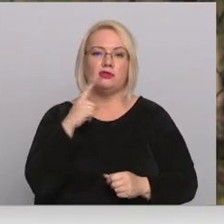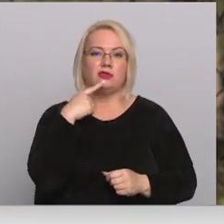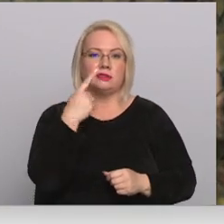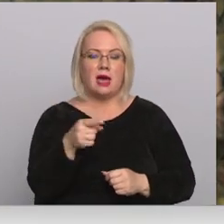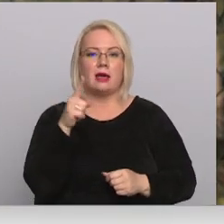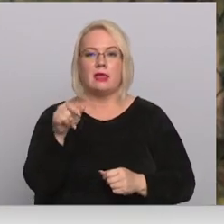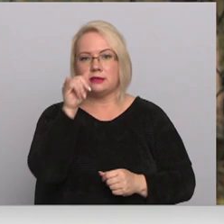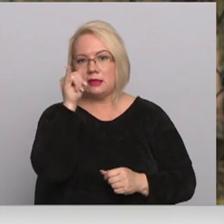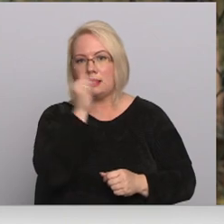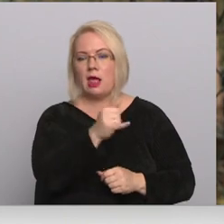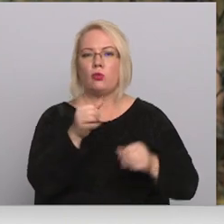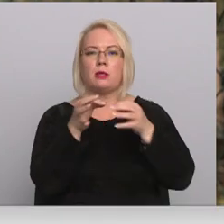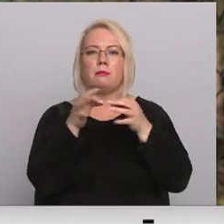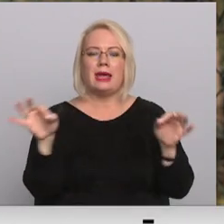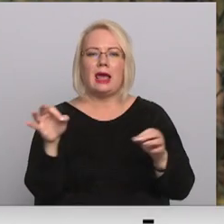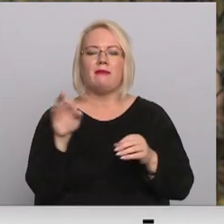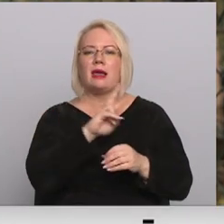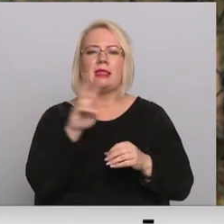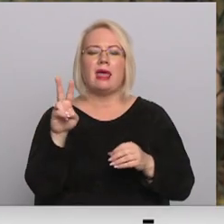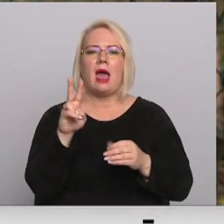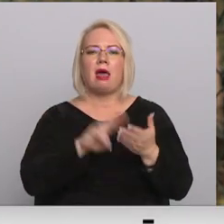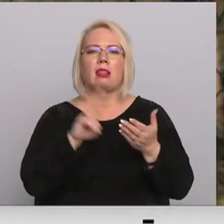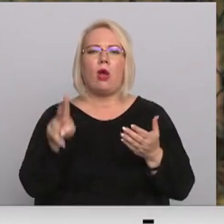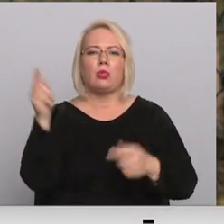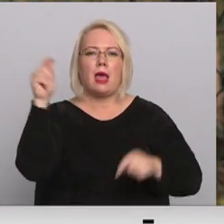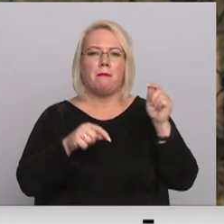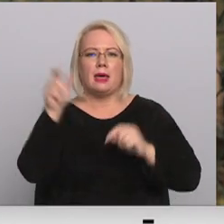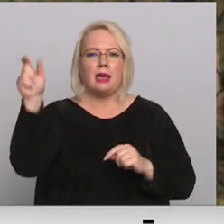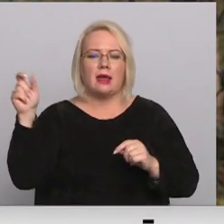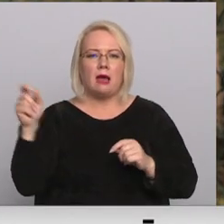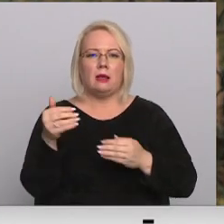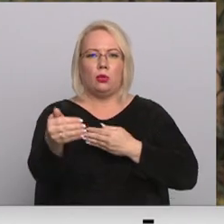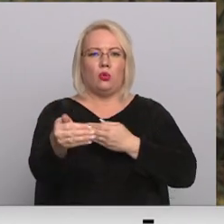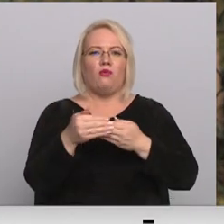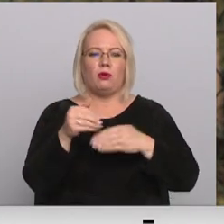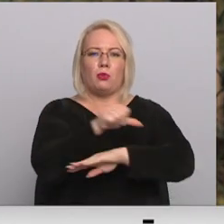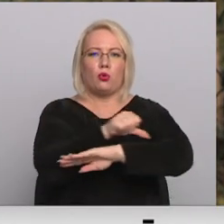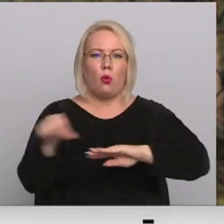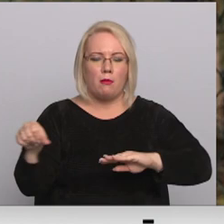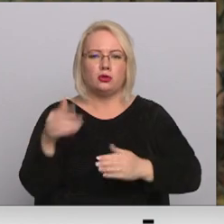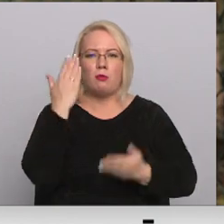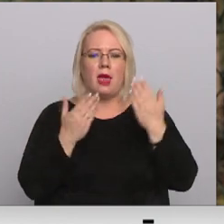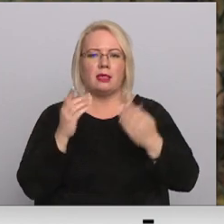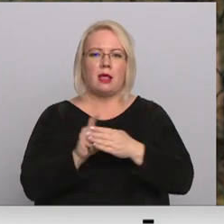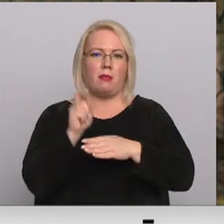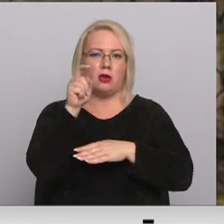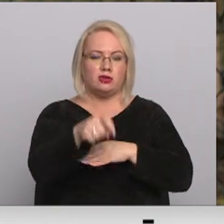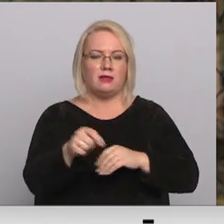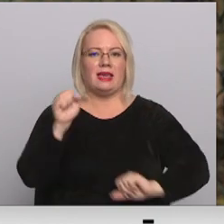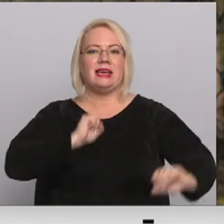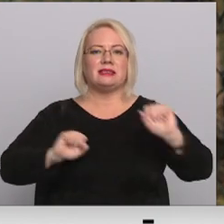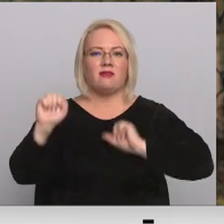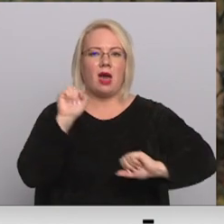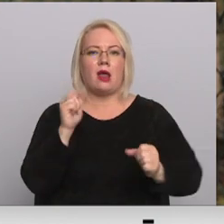brīvi tiem pašiem nelegālajiem migrantiem nākt pie pašas robežas un mēģināt viņu šķērsot. Viņi tomēr izvairās no